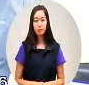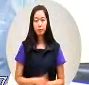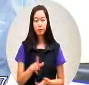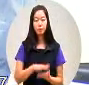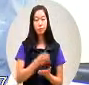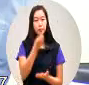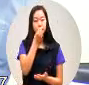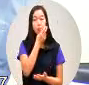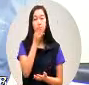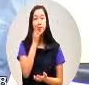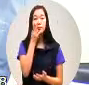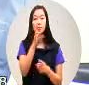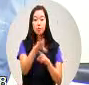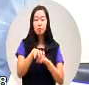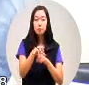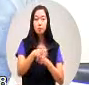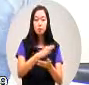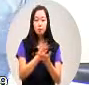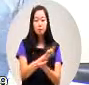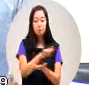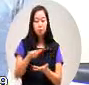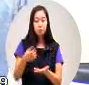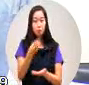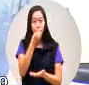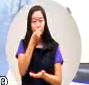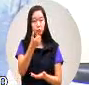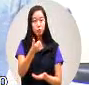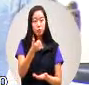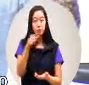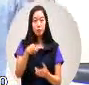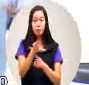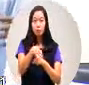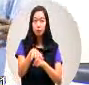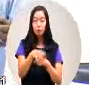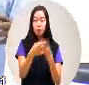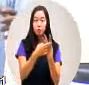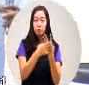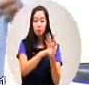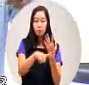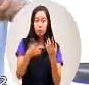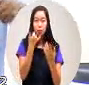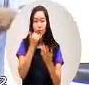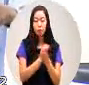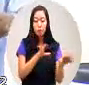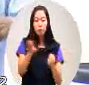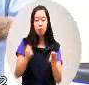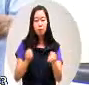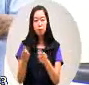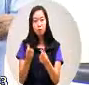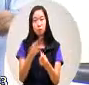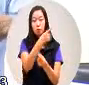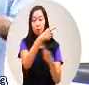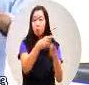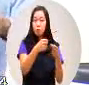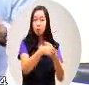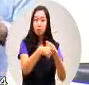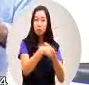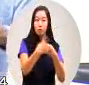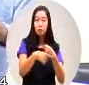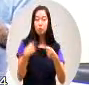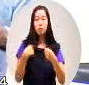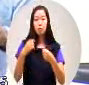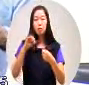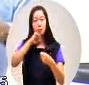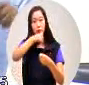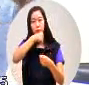农作物啦我们农业局这边是不是可以再收集一些比如日本研究的或我们国内研